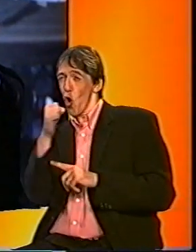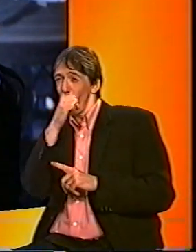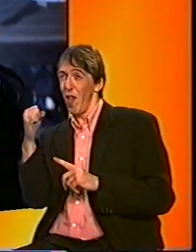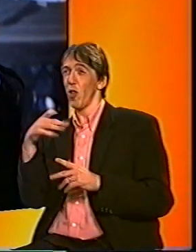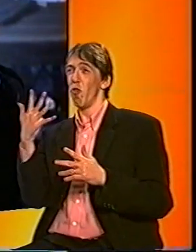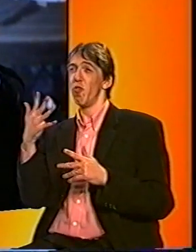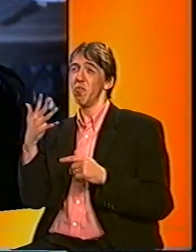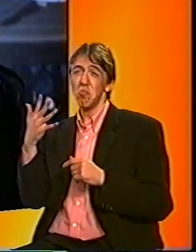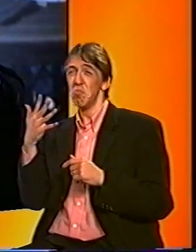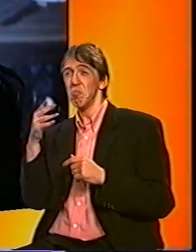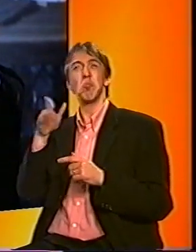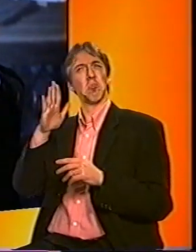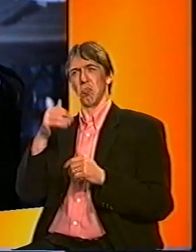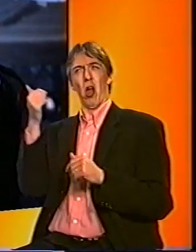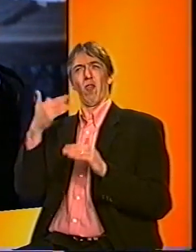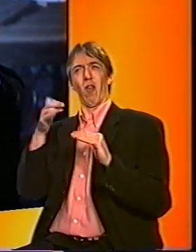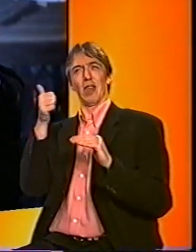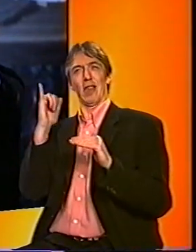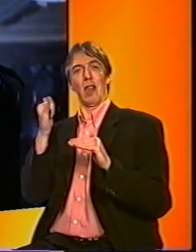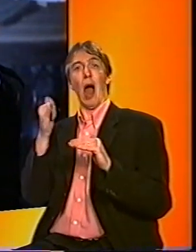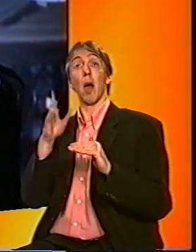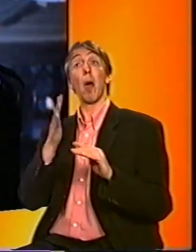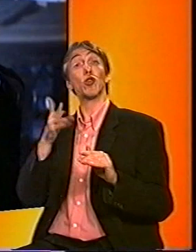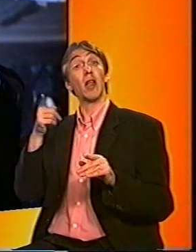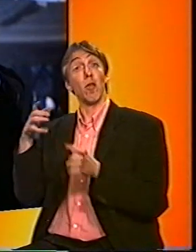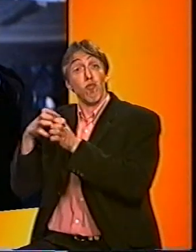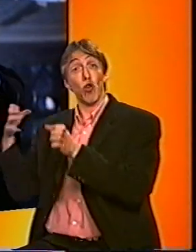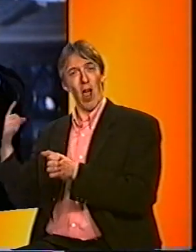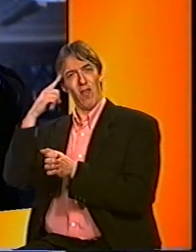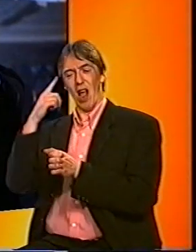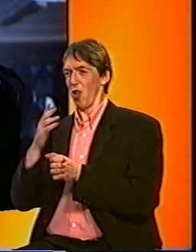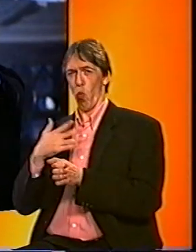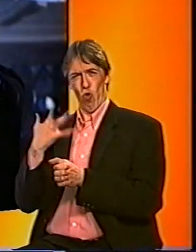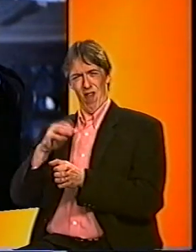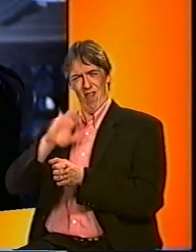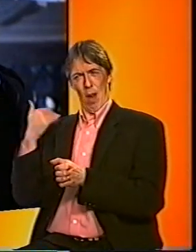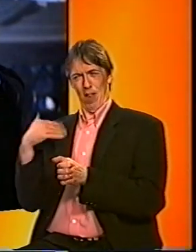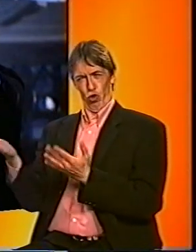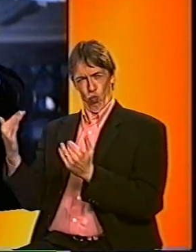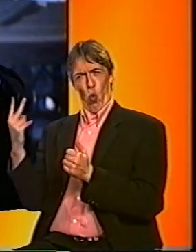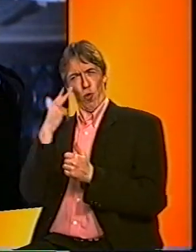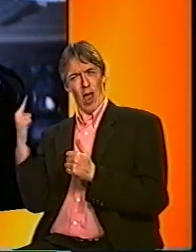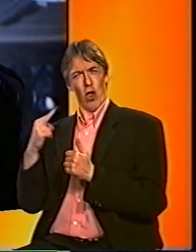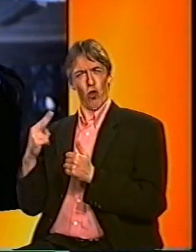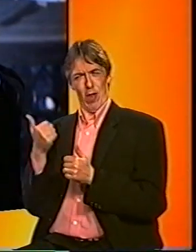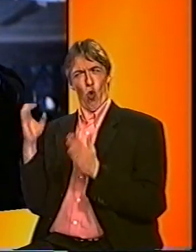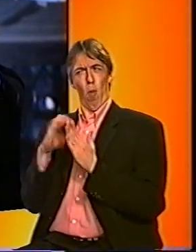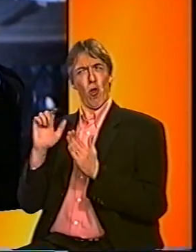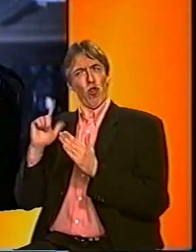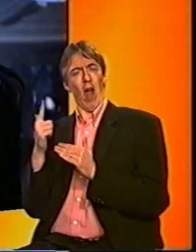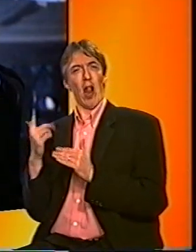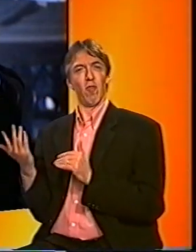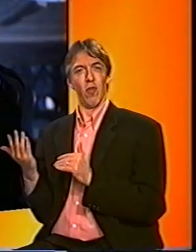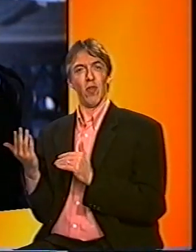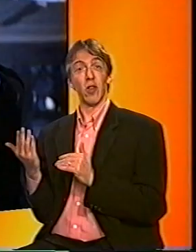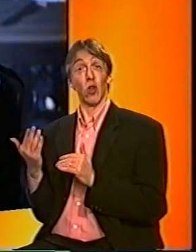En misschien denkt zo'n filmbedrijf wel ja maar we willen ook lekker veel mensen in die bioscoop hebben. Dus laat hem maar op 12 zetten. Nou die zaak zal in